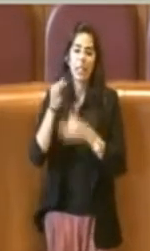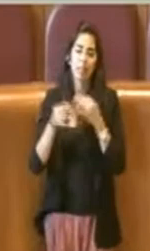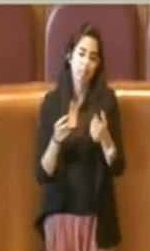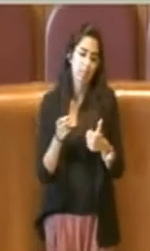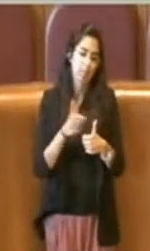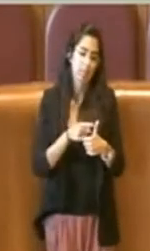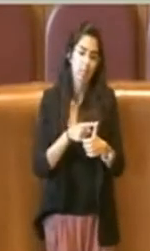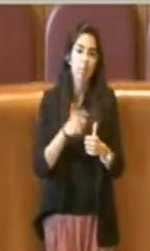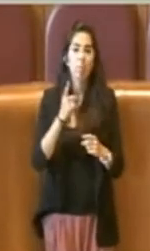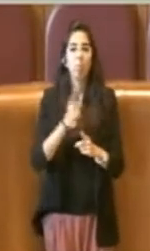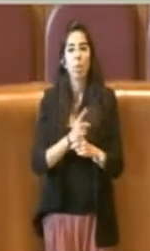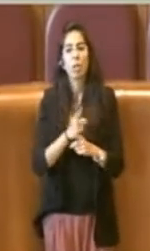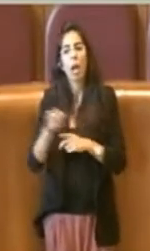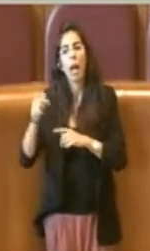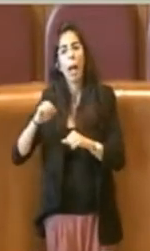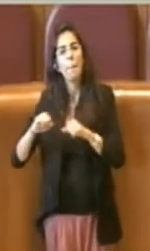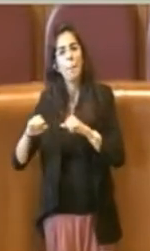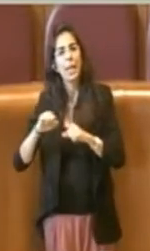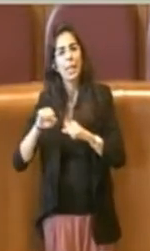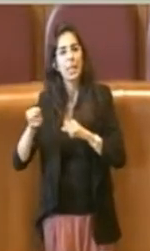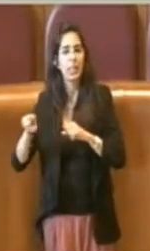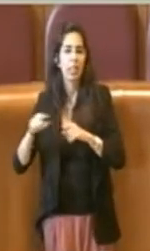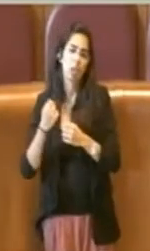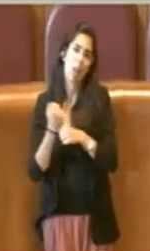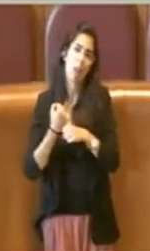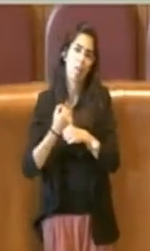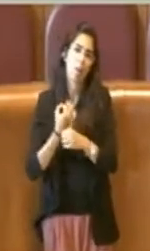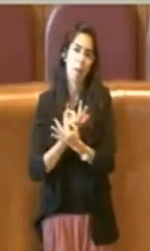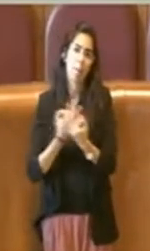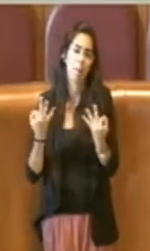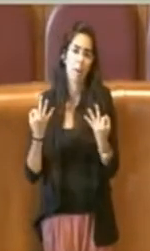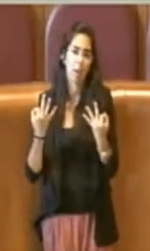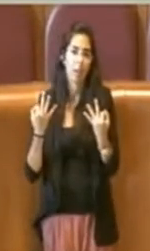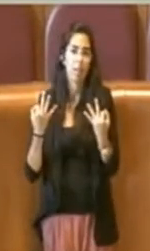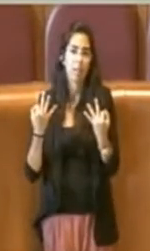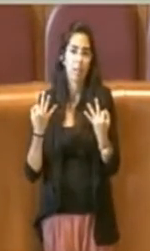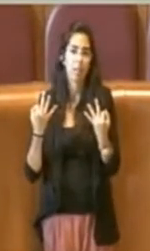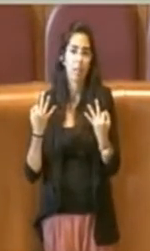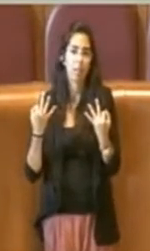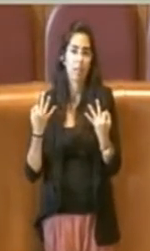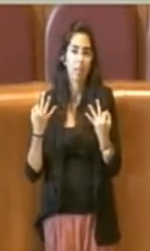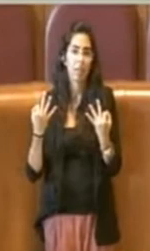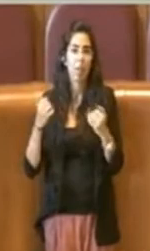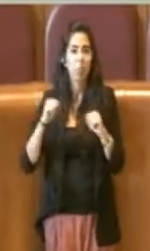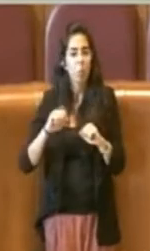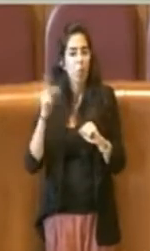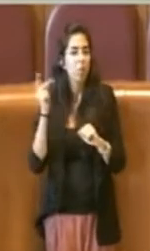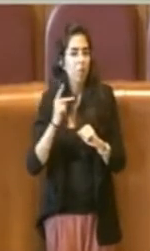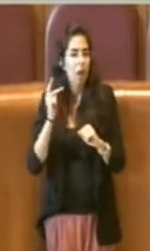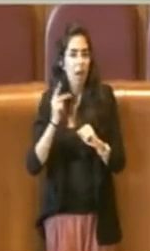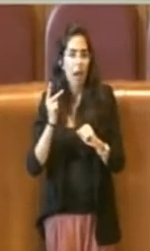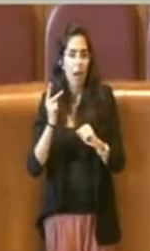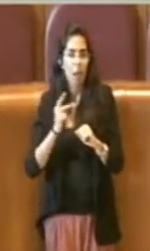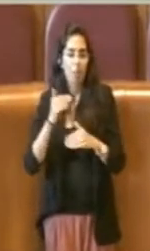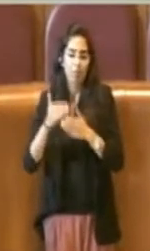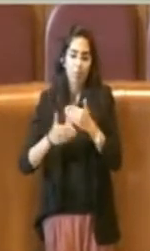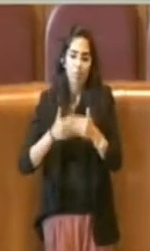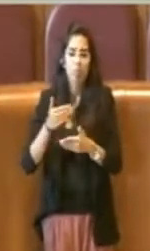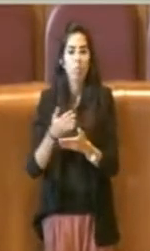di mettere l'amministrazione nelle condizioni di poter adempiere a tutti gli